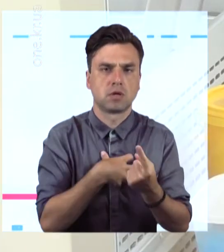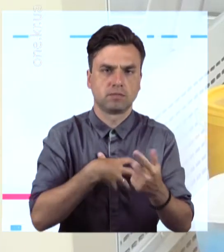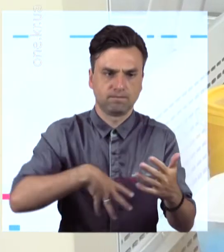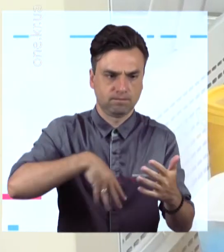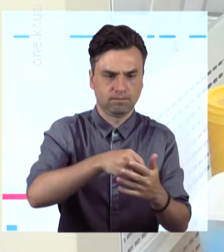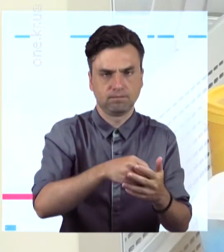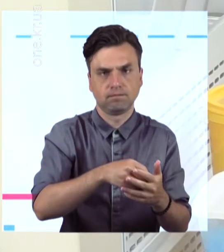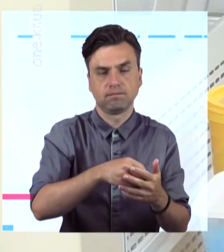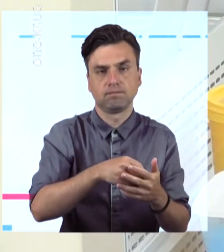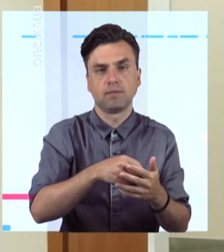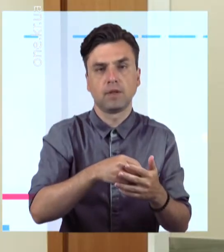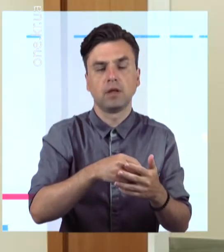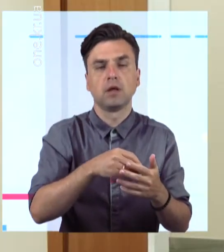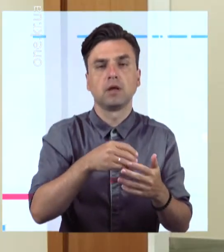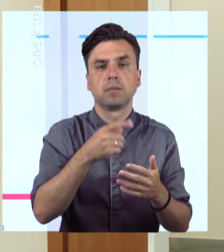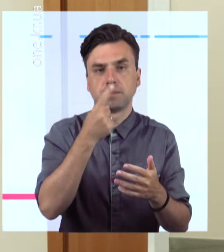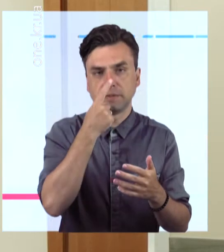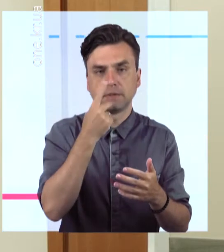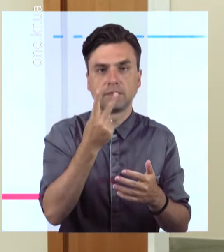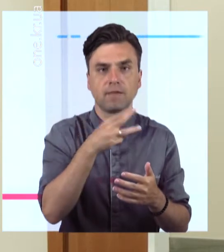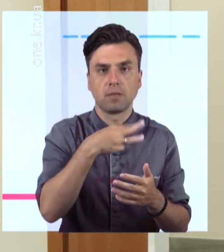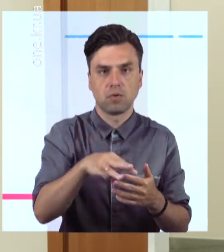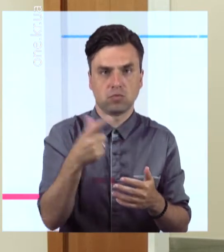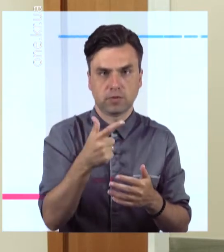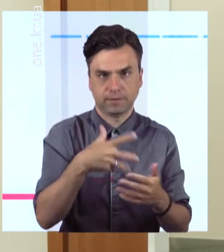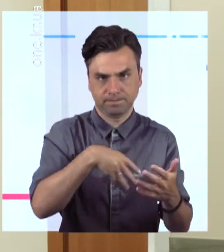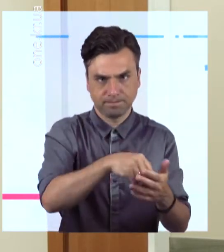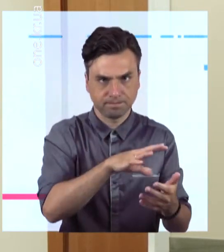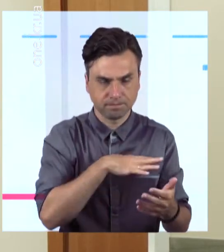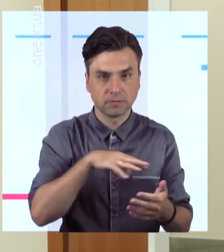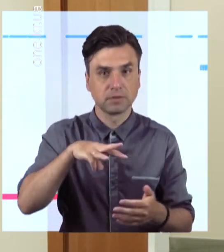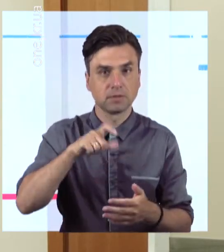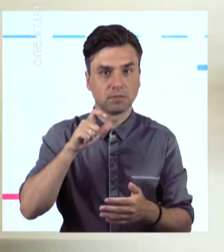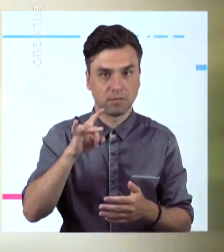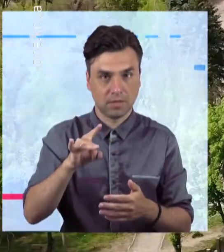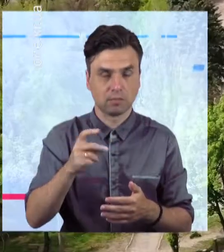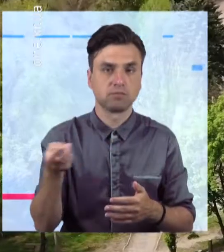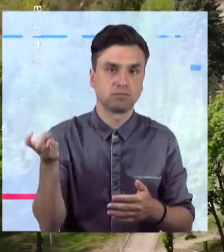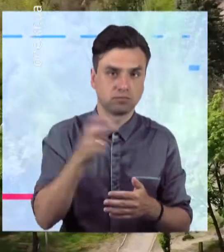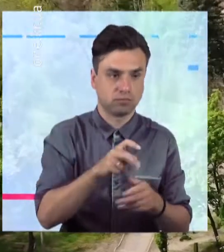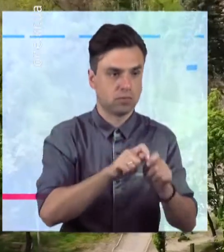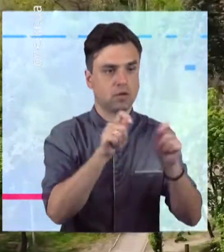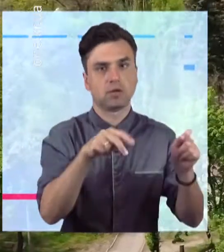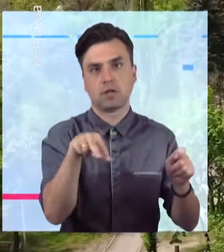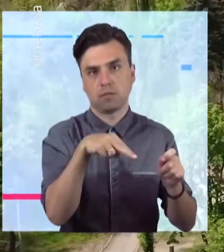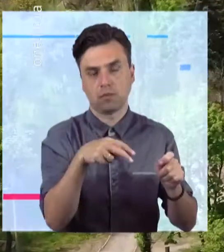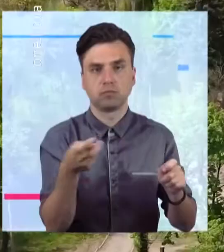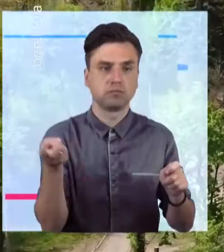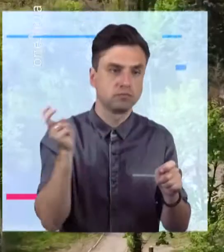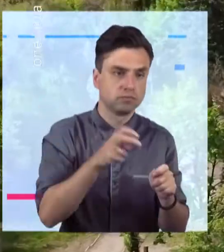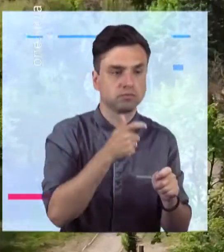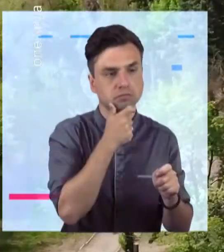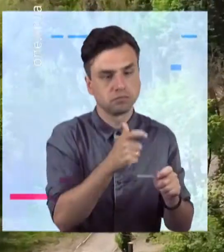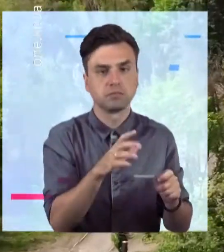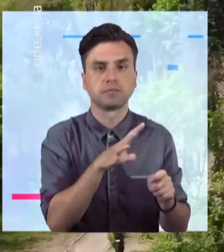коштувало майже 2 мільйони гривень. Запуск відділу лабораторії відвідав і мерківого рогу Костянтин Павлов, який відзначив, що на черзі капітальна